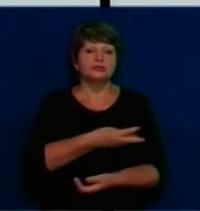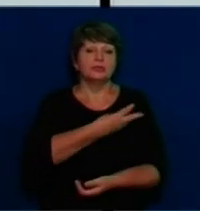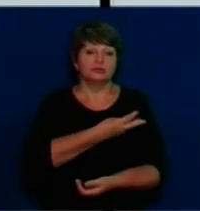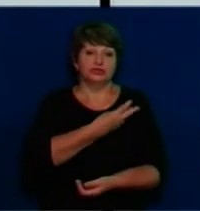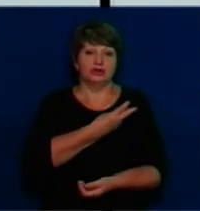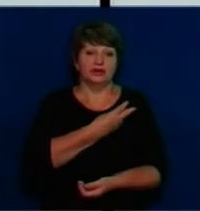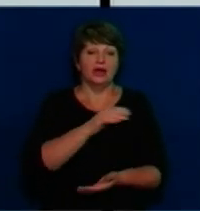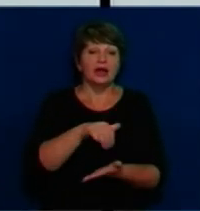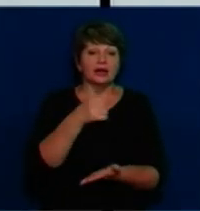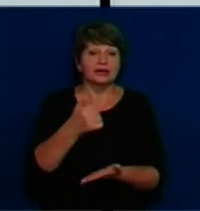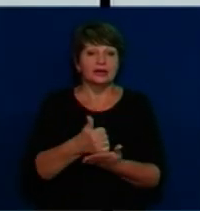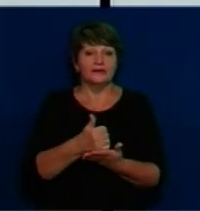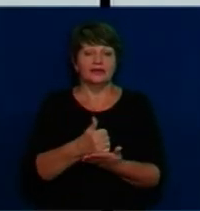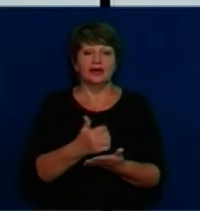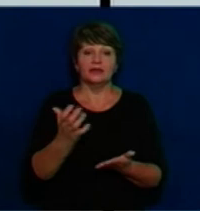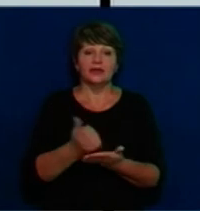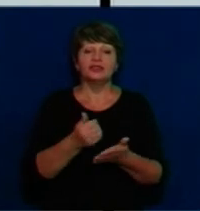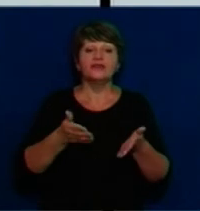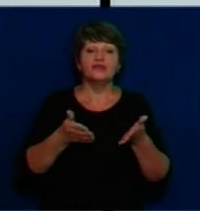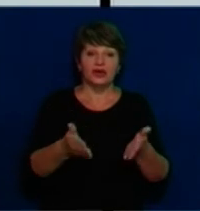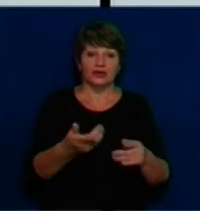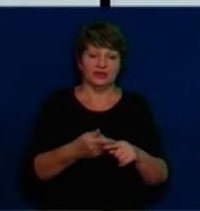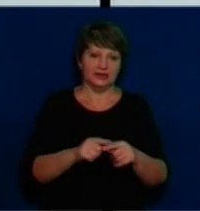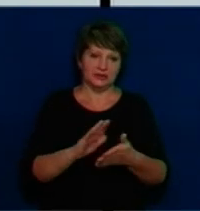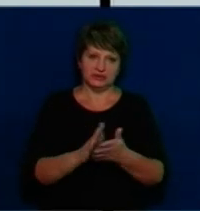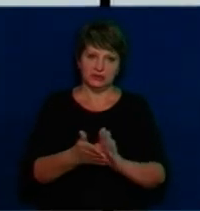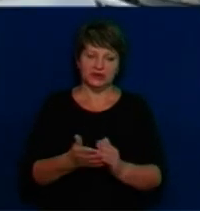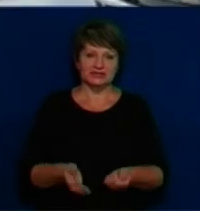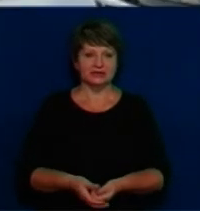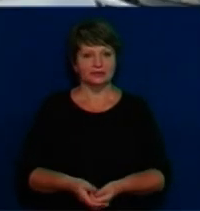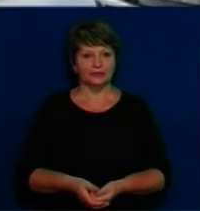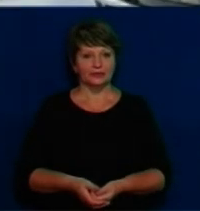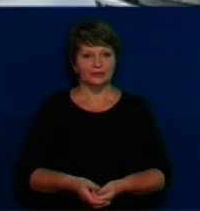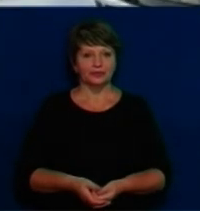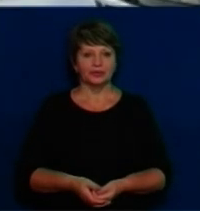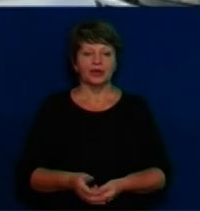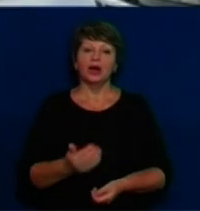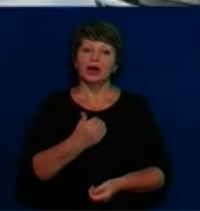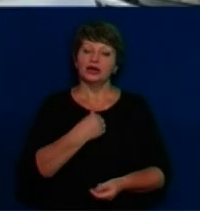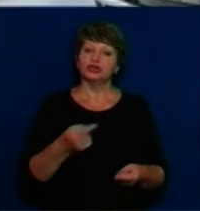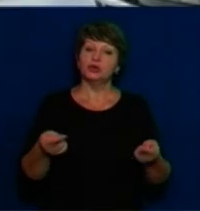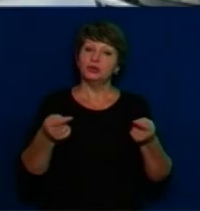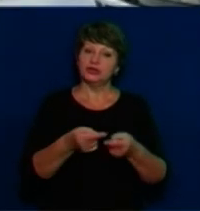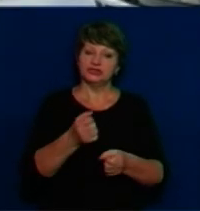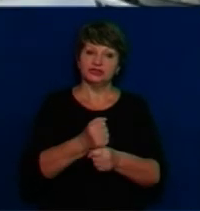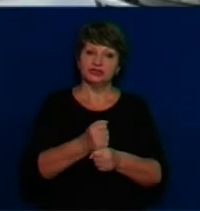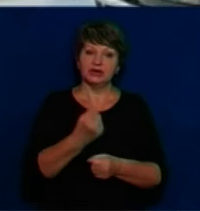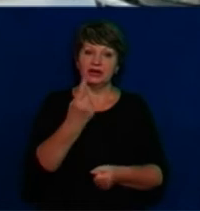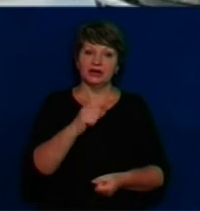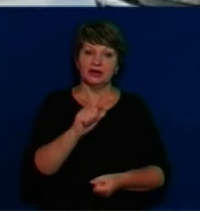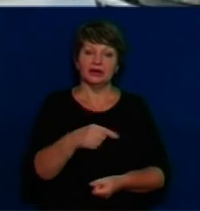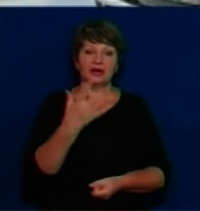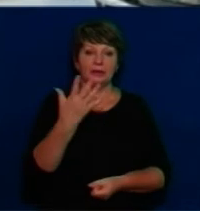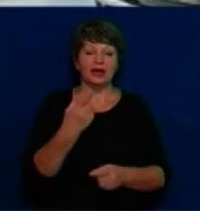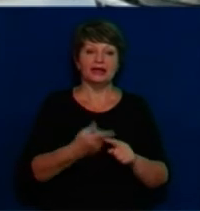Головне – сконцентруватися і знайти виход з цієї ситуації. Сергій, що маєте додати? Хочу сказати, уточнення зробити, що 1,5 млн це бюджет